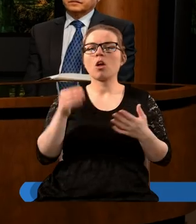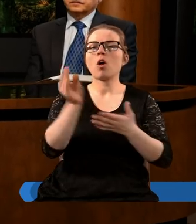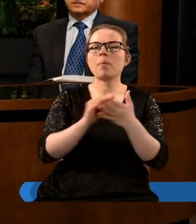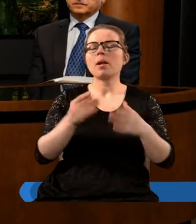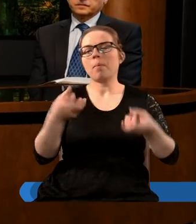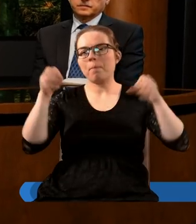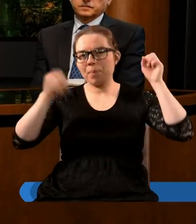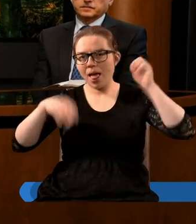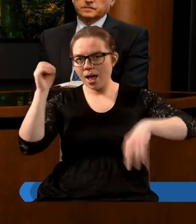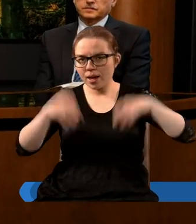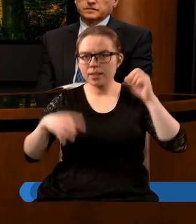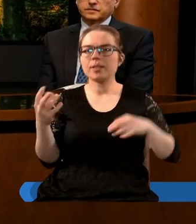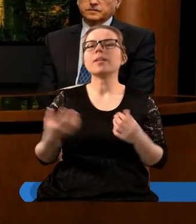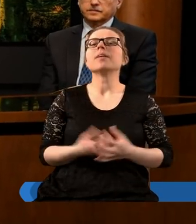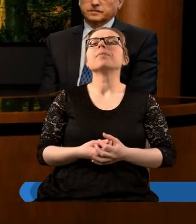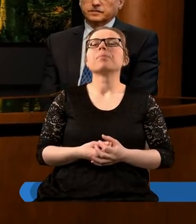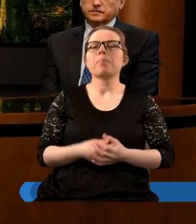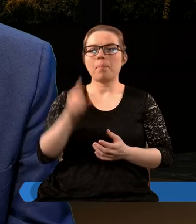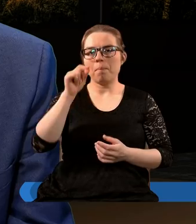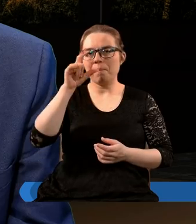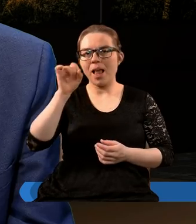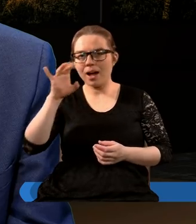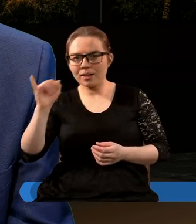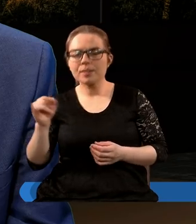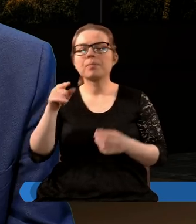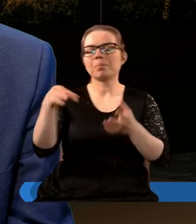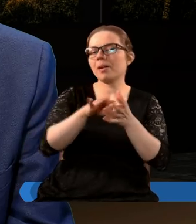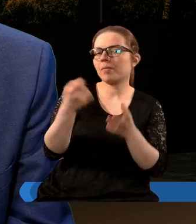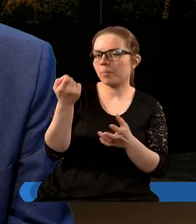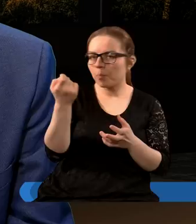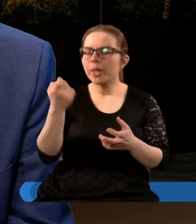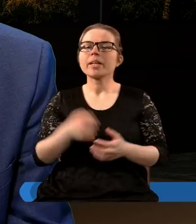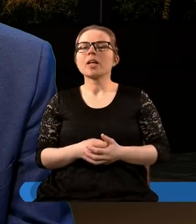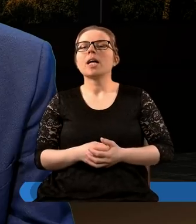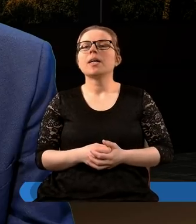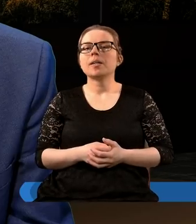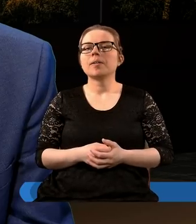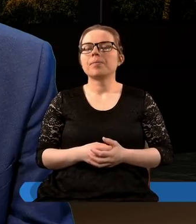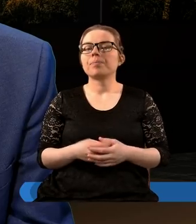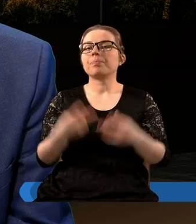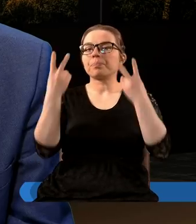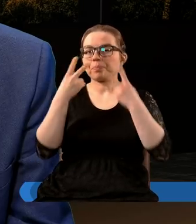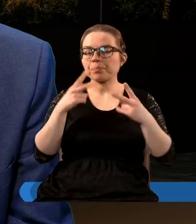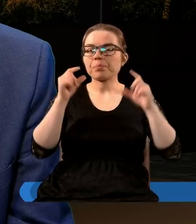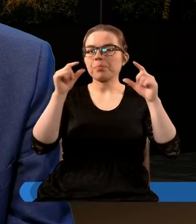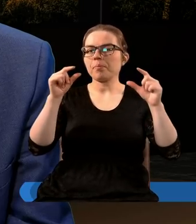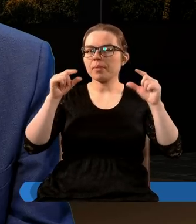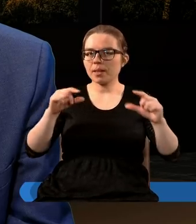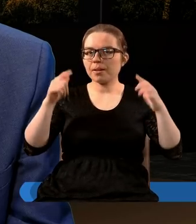opisane plagi prawda że w pewnym momencie czytamy w wersecie